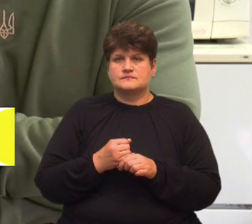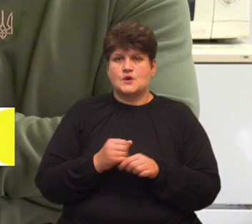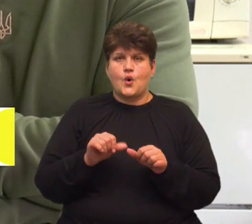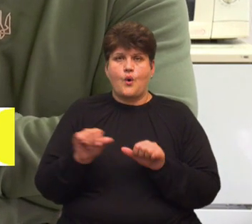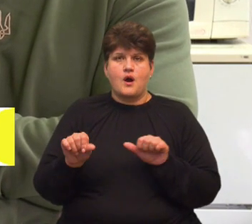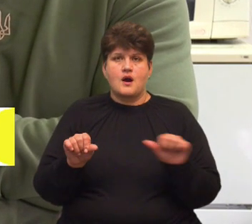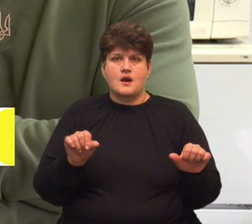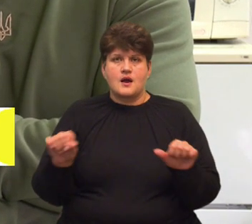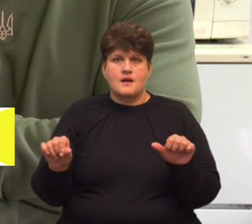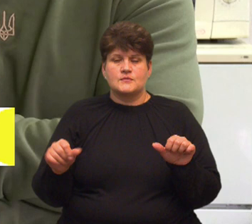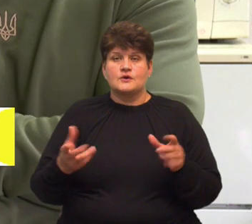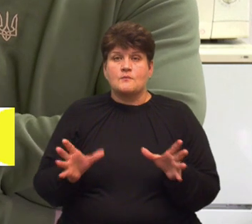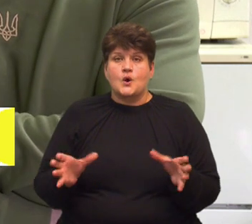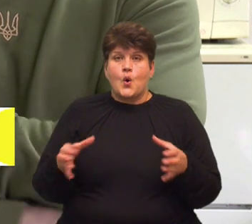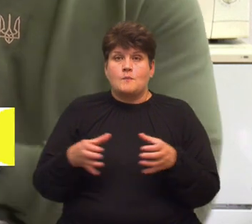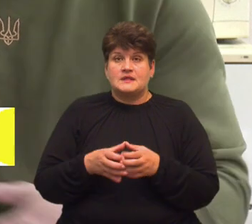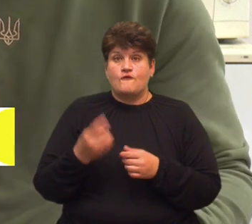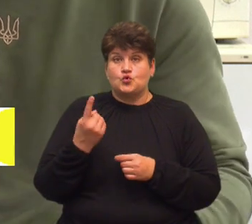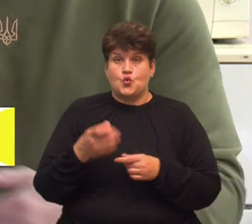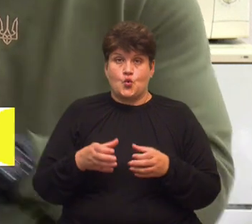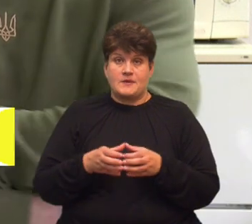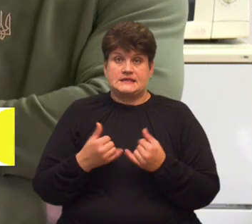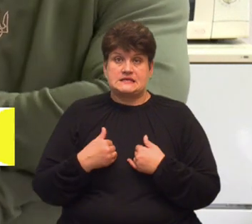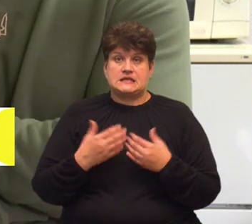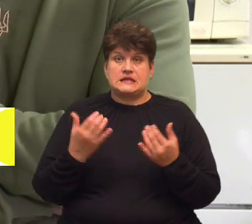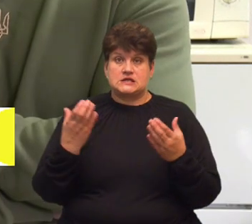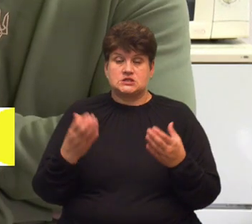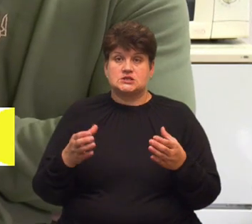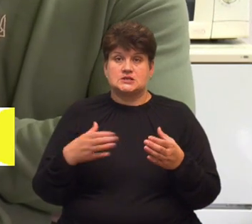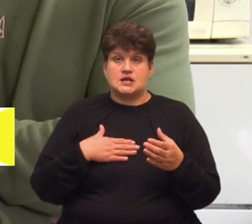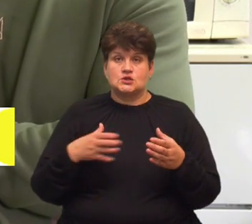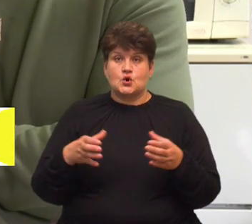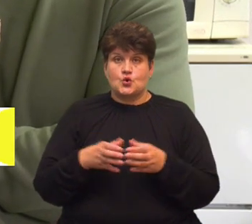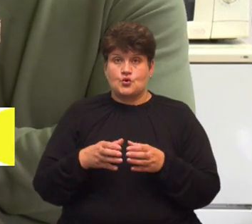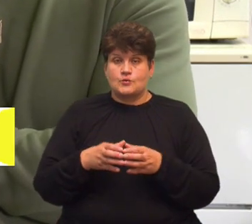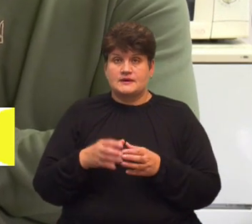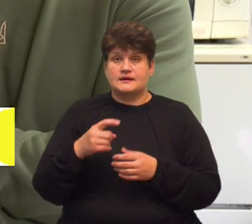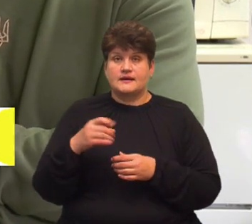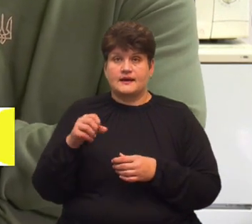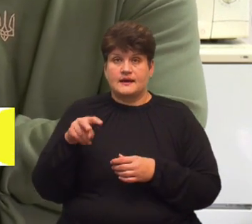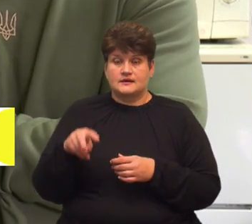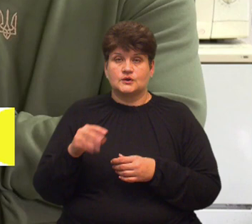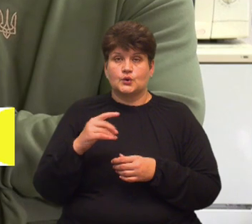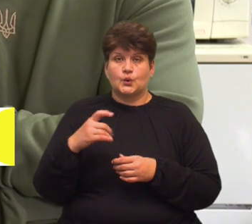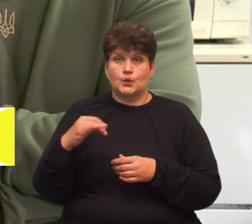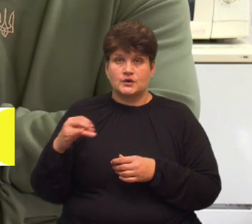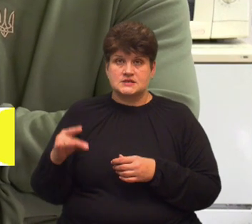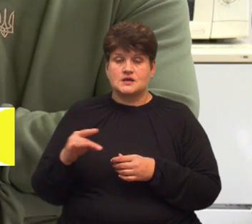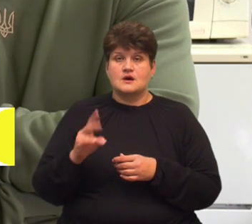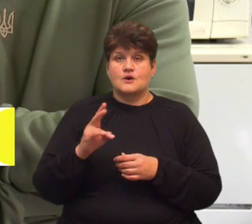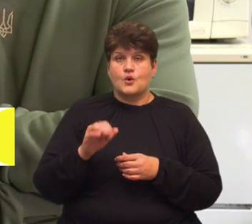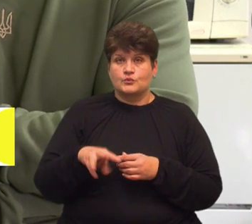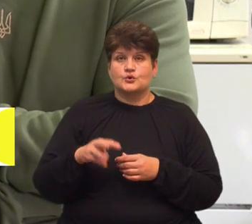окремо друг від друга. Об'єдналися в одну команду. Зараз наша команда валилася в «Health Heroes of Ukraine». Чому з